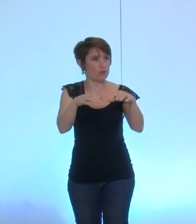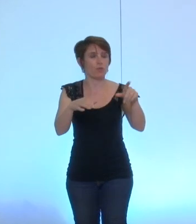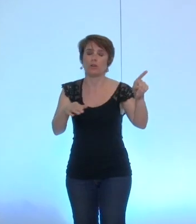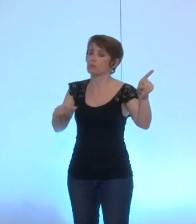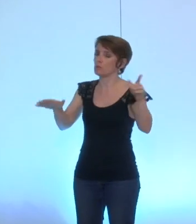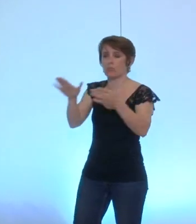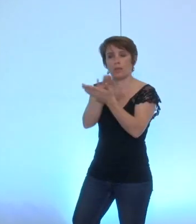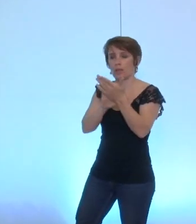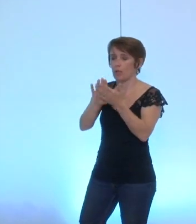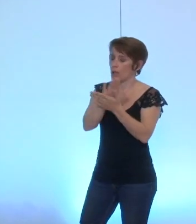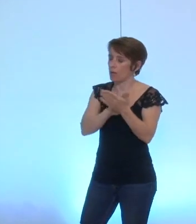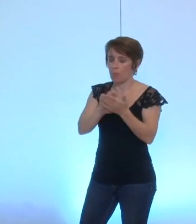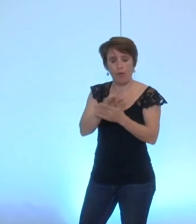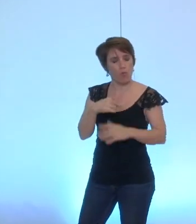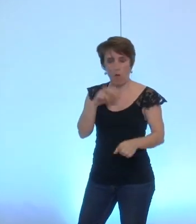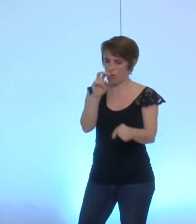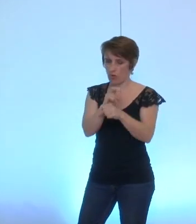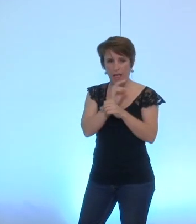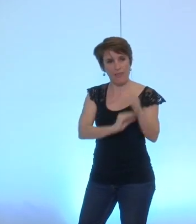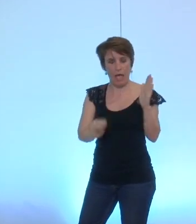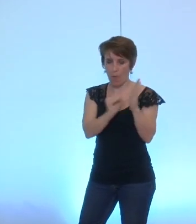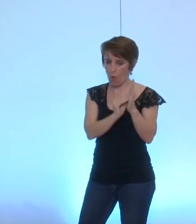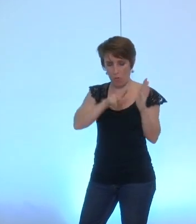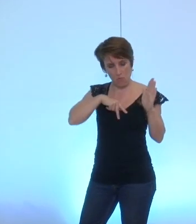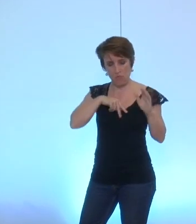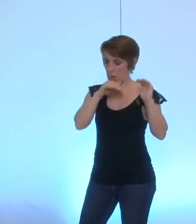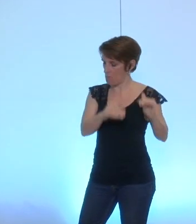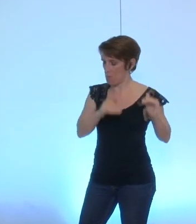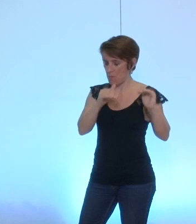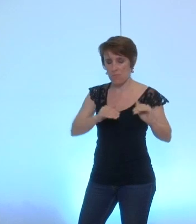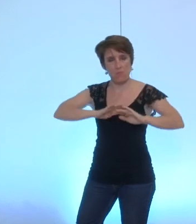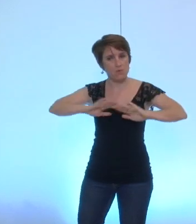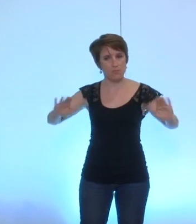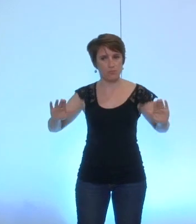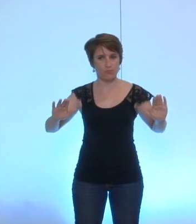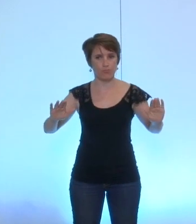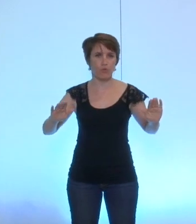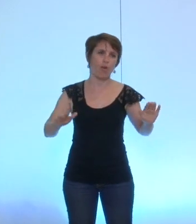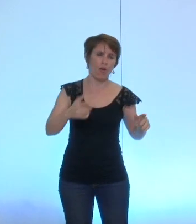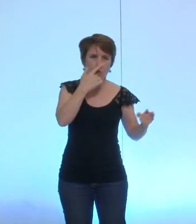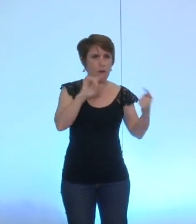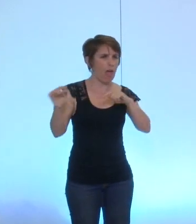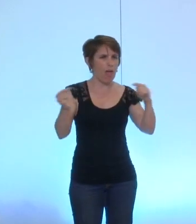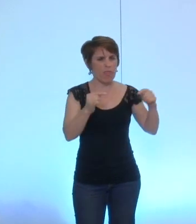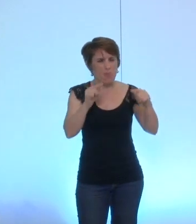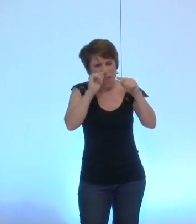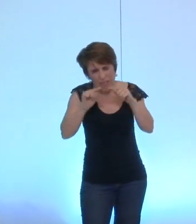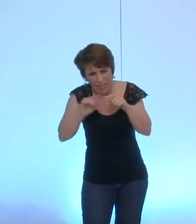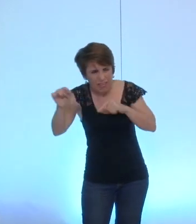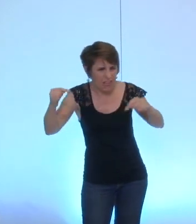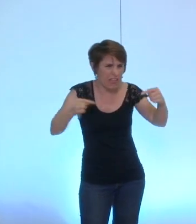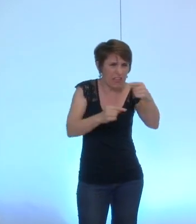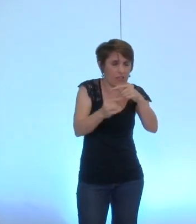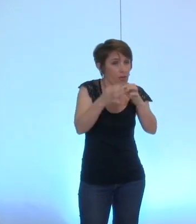excusez-moi je reste sur l'amendement que nous avons proposé je crois qu'il faut arrêter d'avoir un débat qui coupe un peu les cheveux en quatre entre nous en plus ça nous énerve les uns et les autres